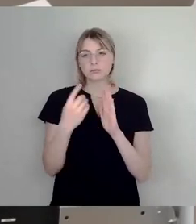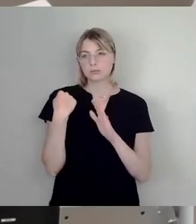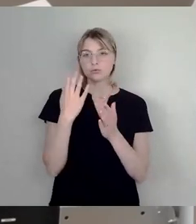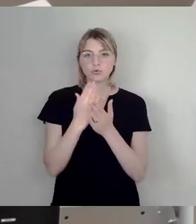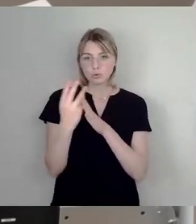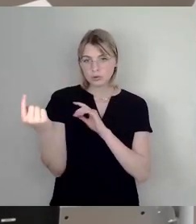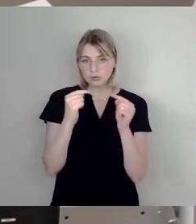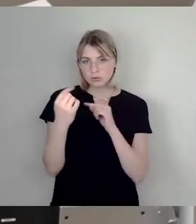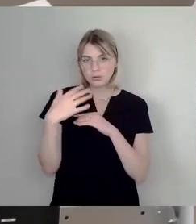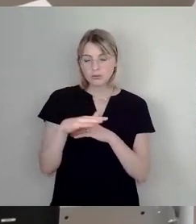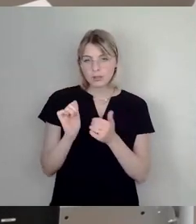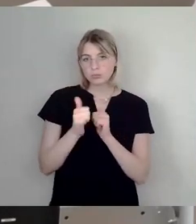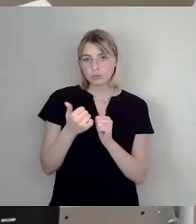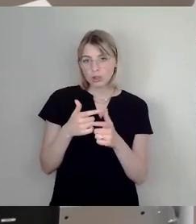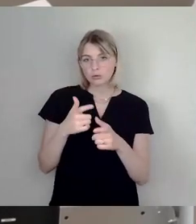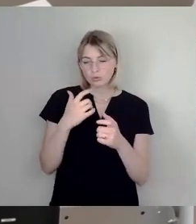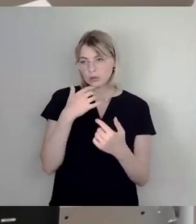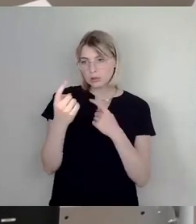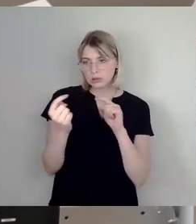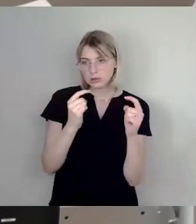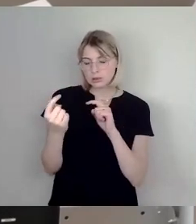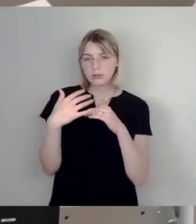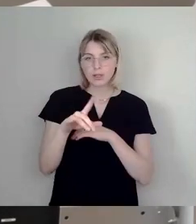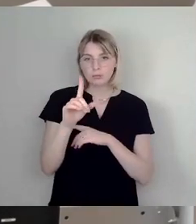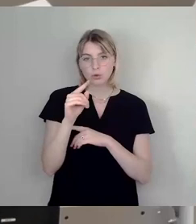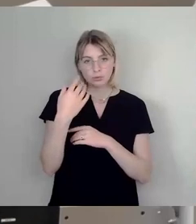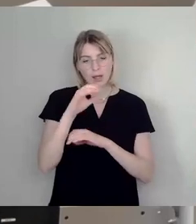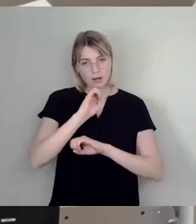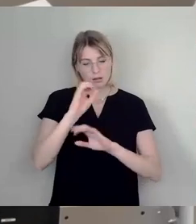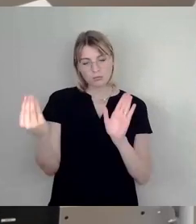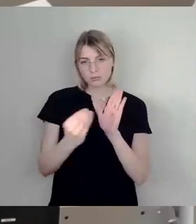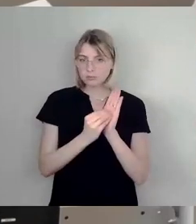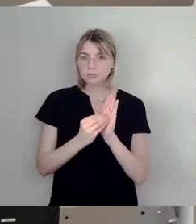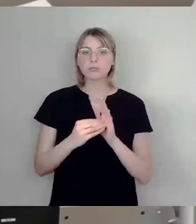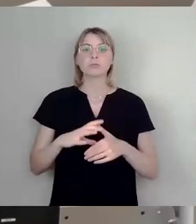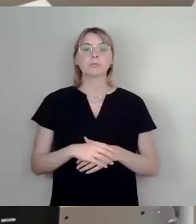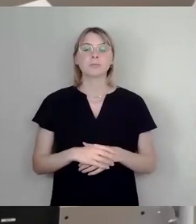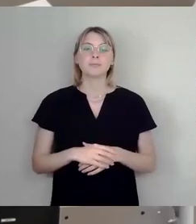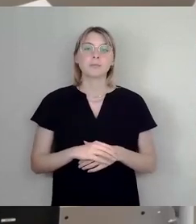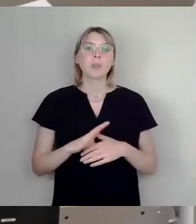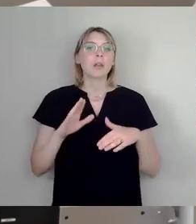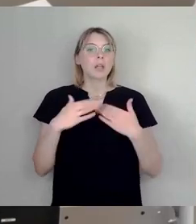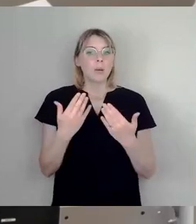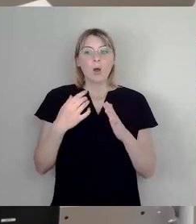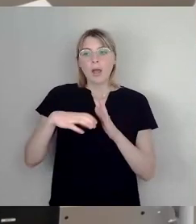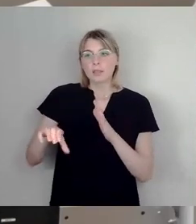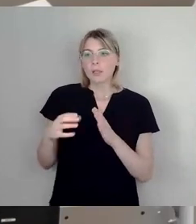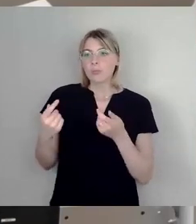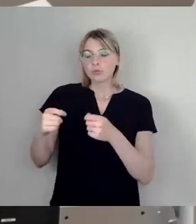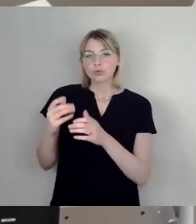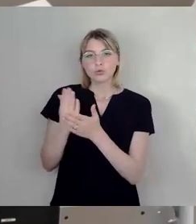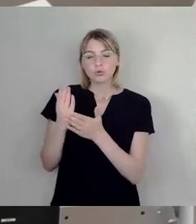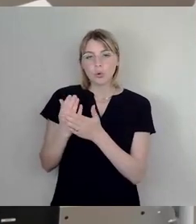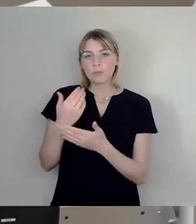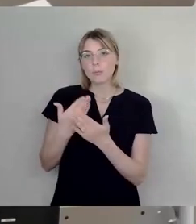Sportausschuss dort nochmal unterstreicht. Es gibt hier auch separate Beschlüsse, was zum Beispiel die Schwimmhalle Klotsche